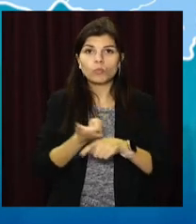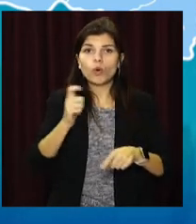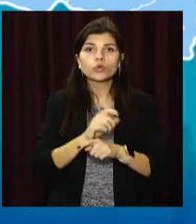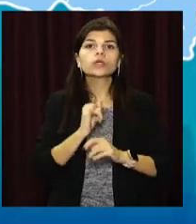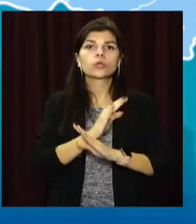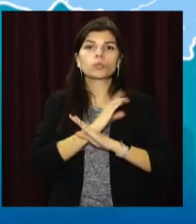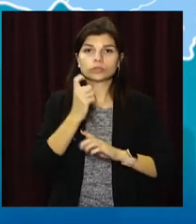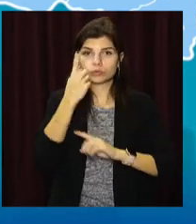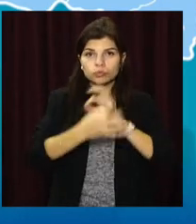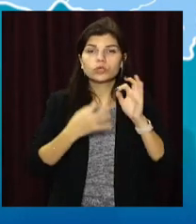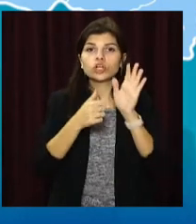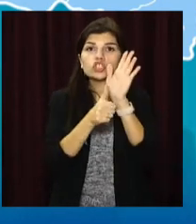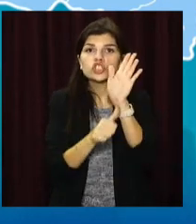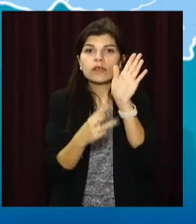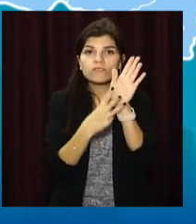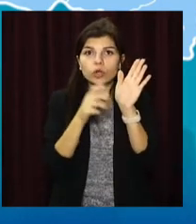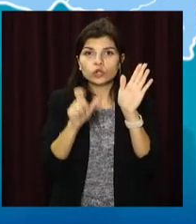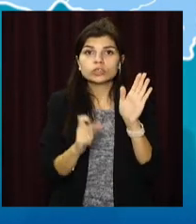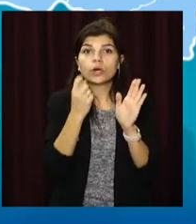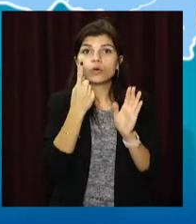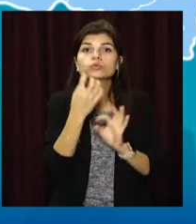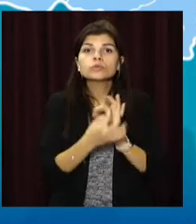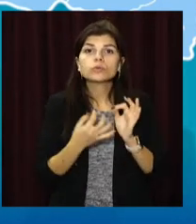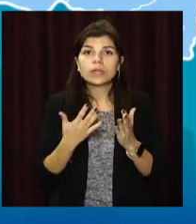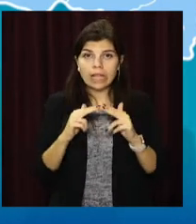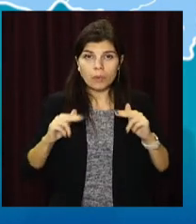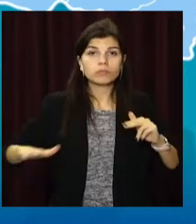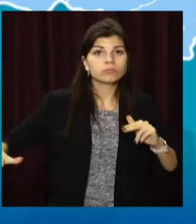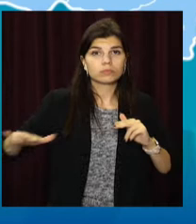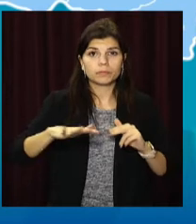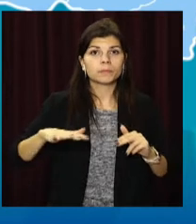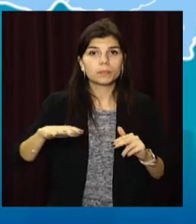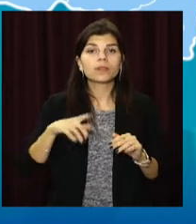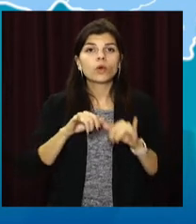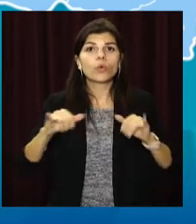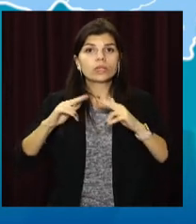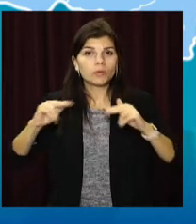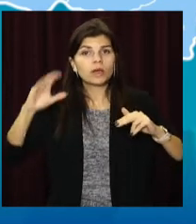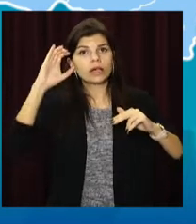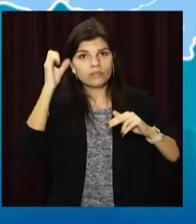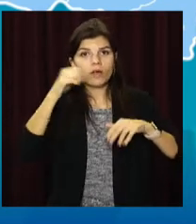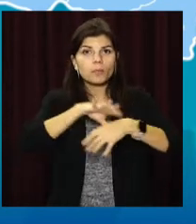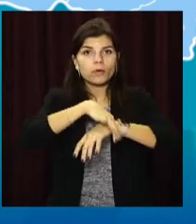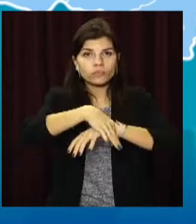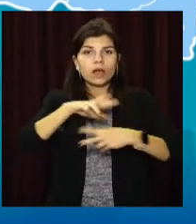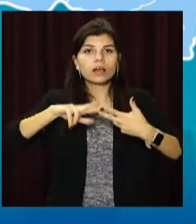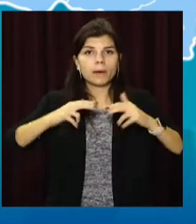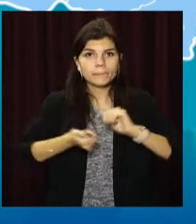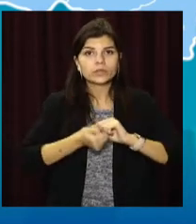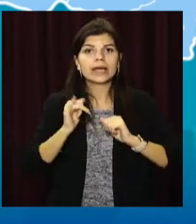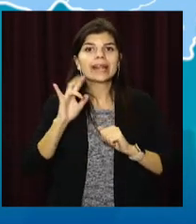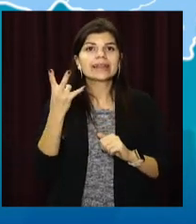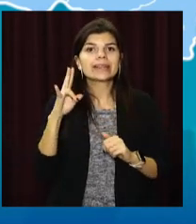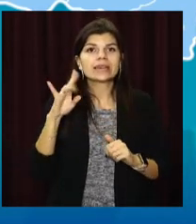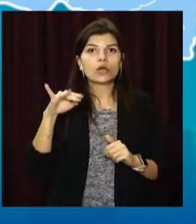померлих за добу – 68. Темпи розповсюдження хвороби залишаються високими у Дніпрі, Кривому Розі, Павлограді, Кам'янському та